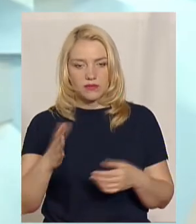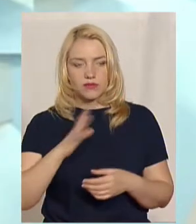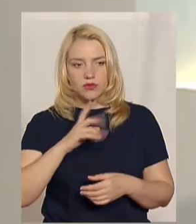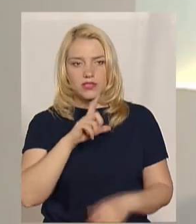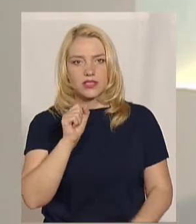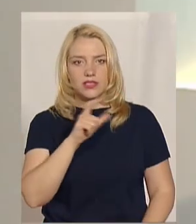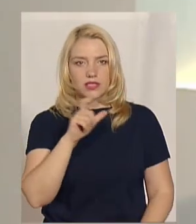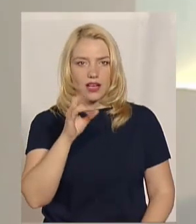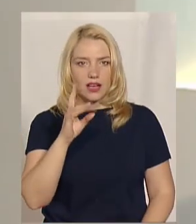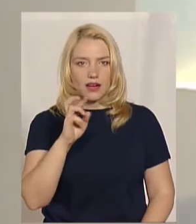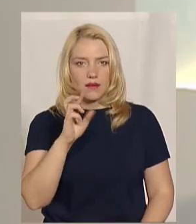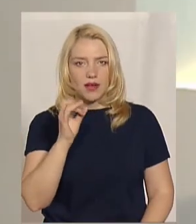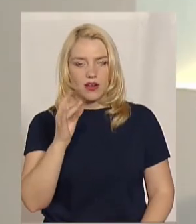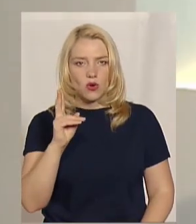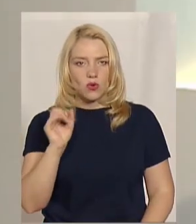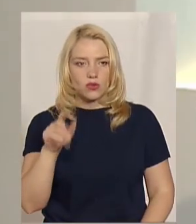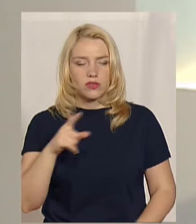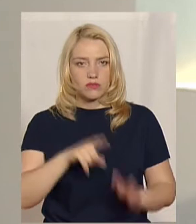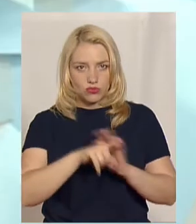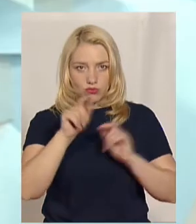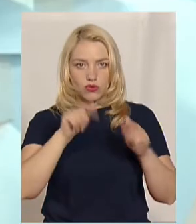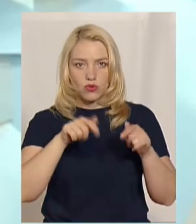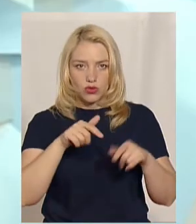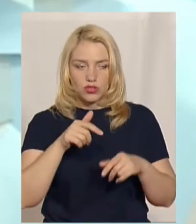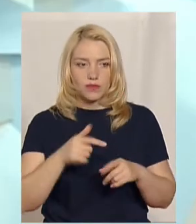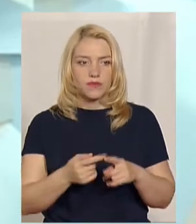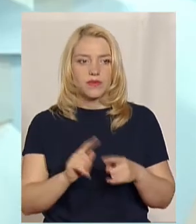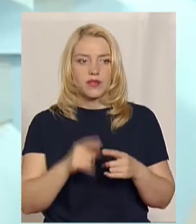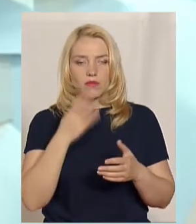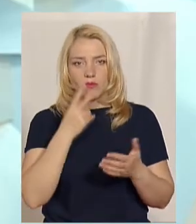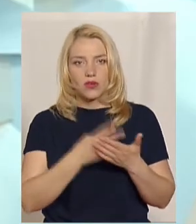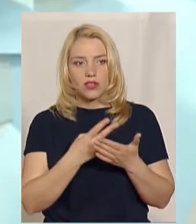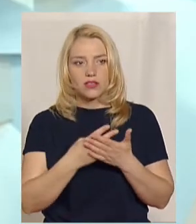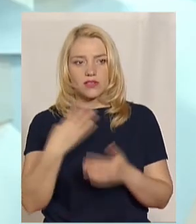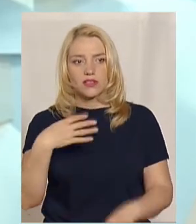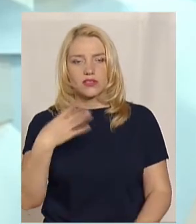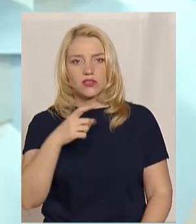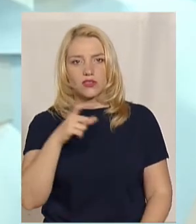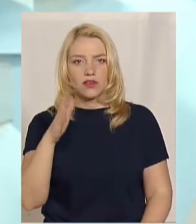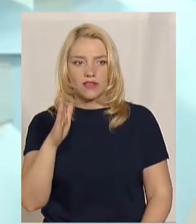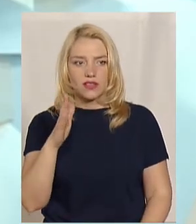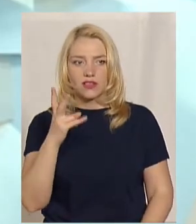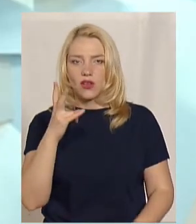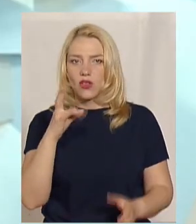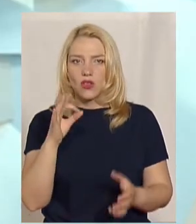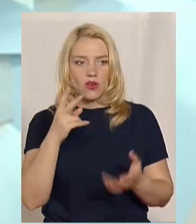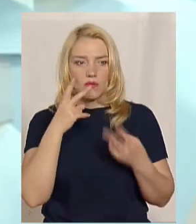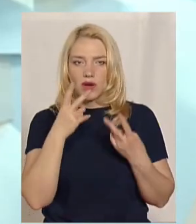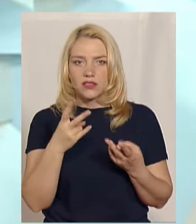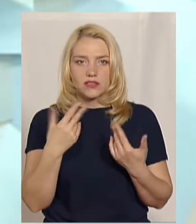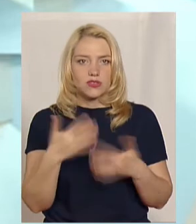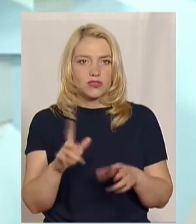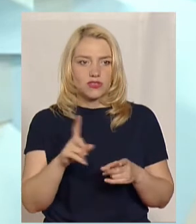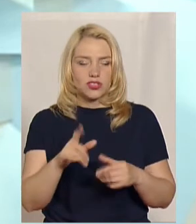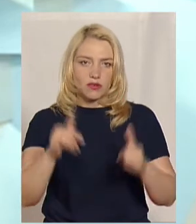Беркут». Там дощ, здається, пішов тоді. показували його близько сорока хвилин. І вже… Коли